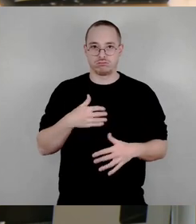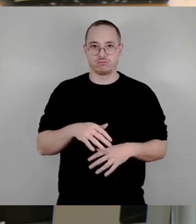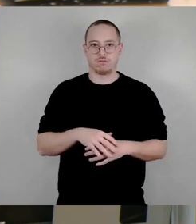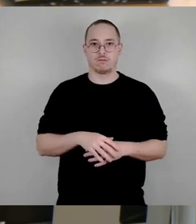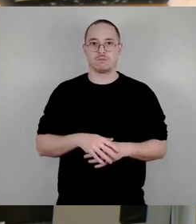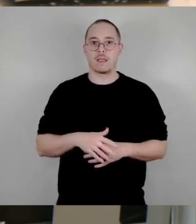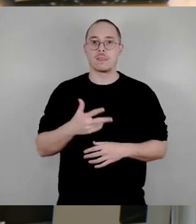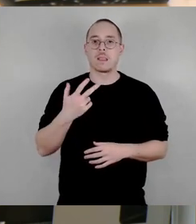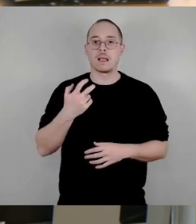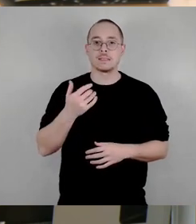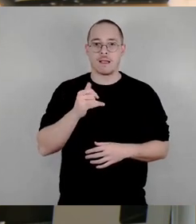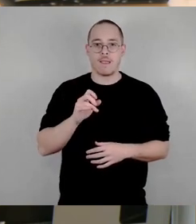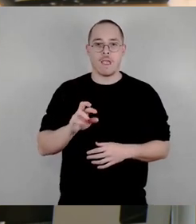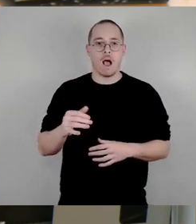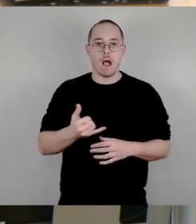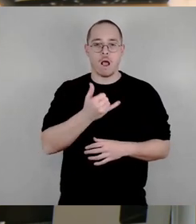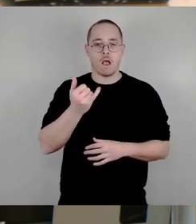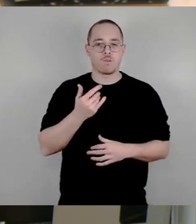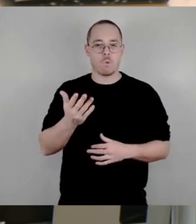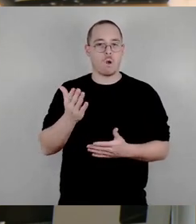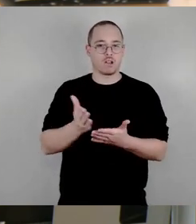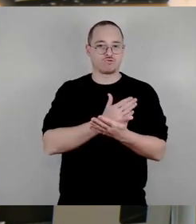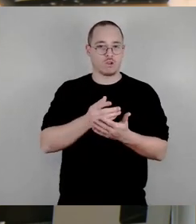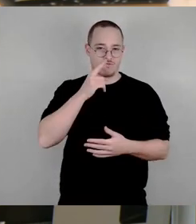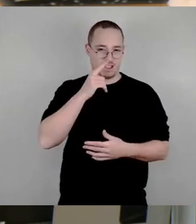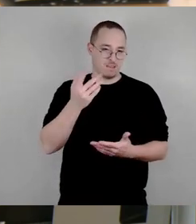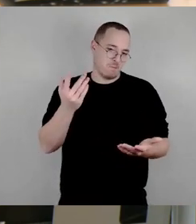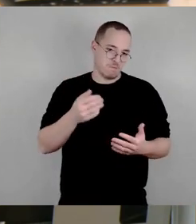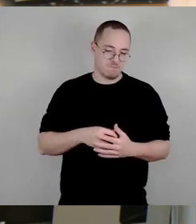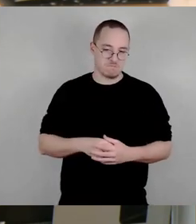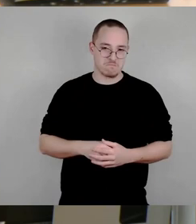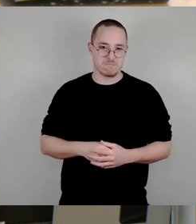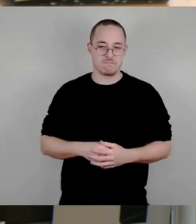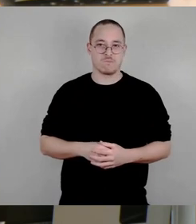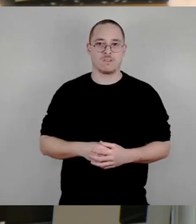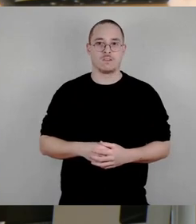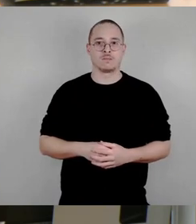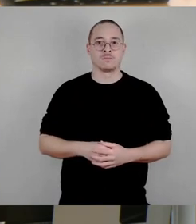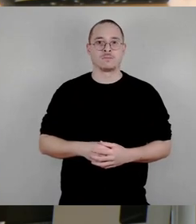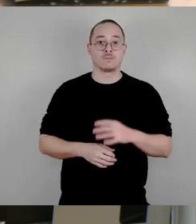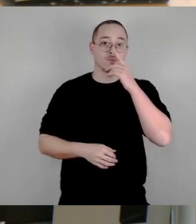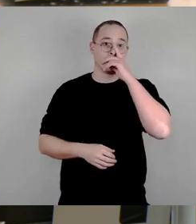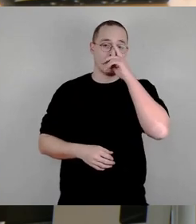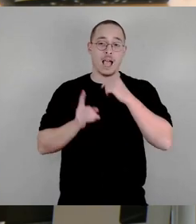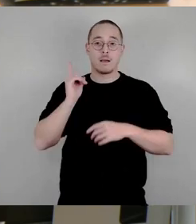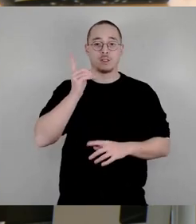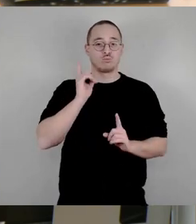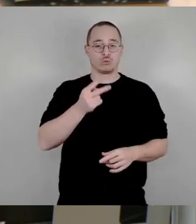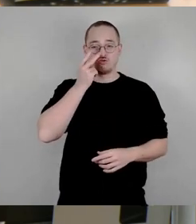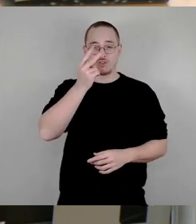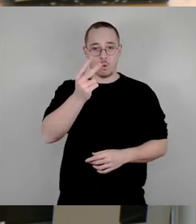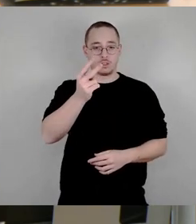Entscheidungen getroffen werden. Aber wir müssen natürlich schauen, dass wir als Stadtrat und als